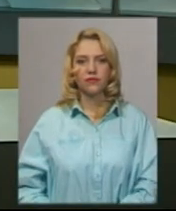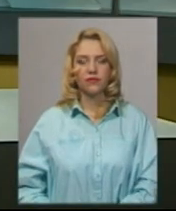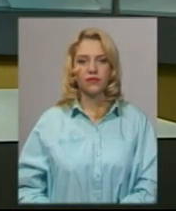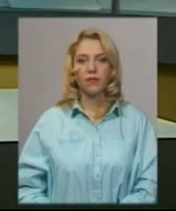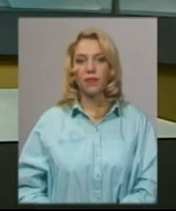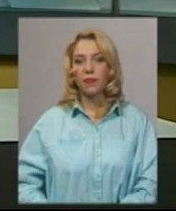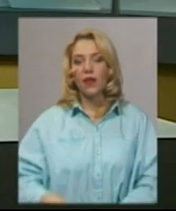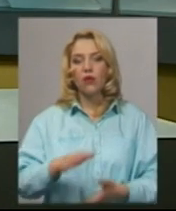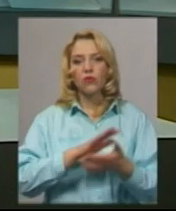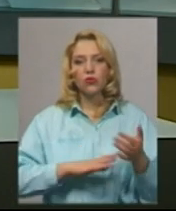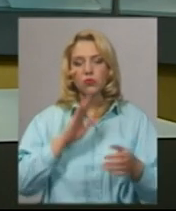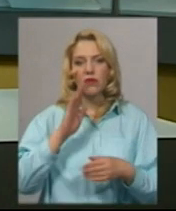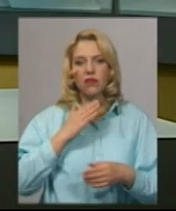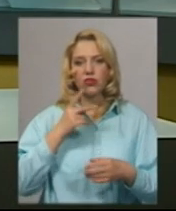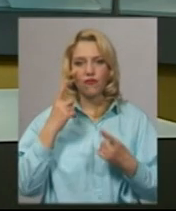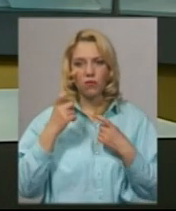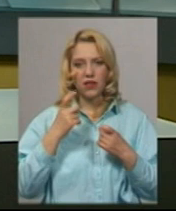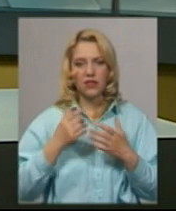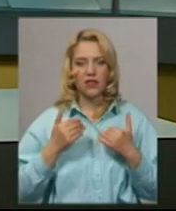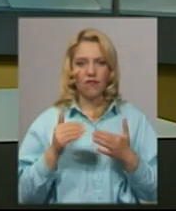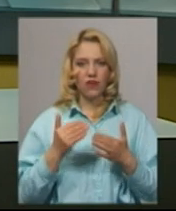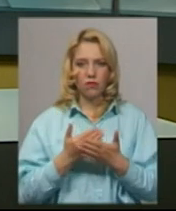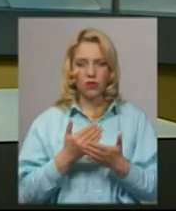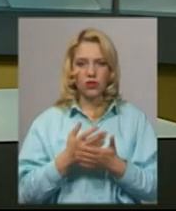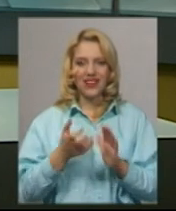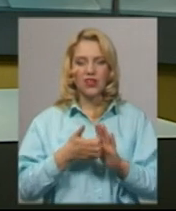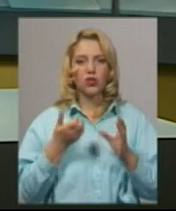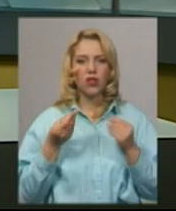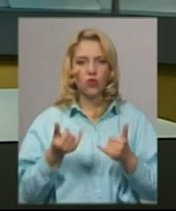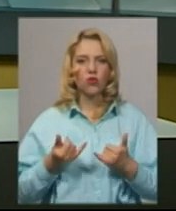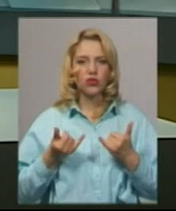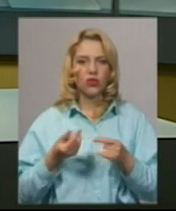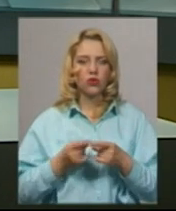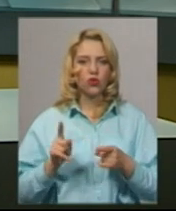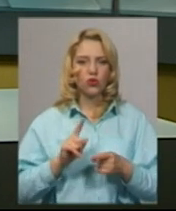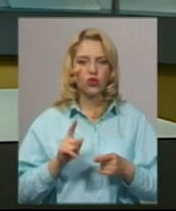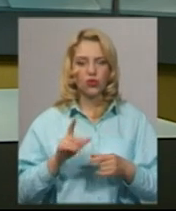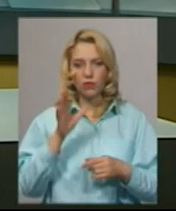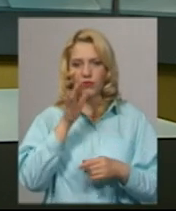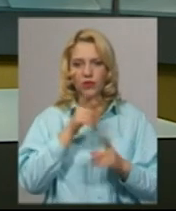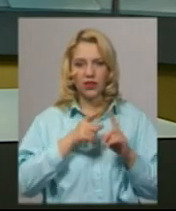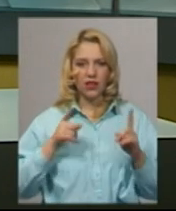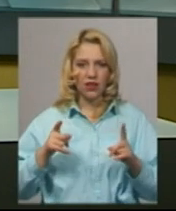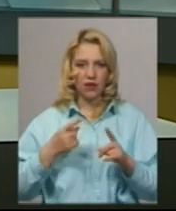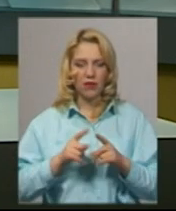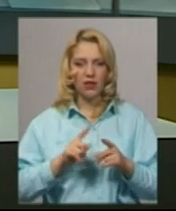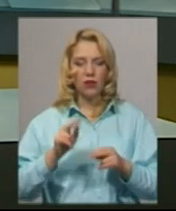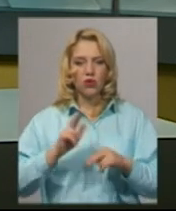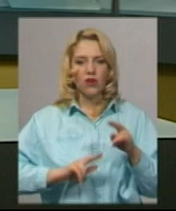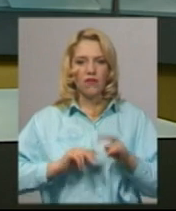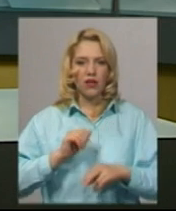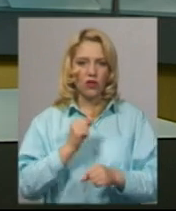Ми продовжимо наш інформаційний випуск. Недостатньо коштів для того, щоб вкластися в терміни виконання будівельних робіт